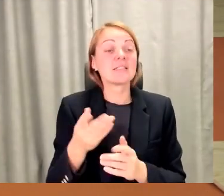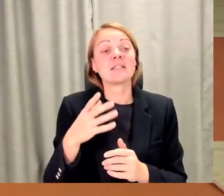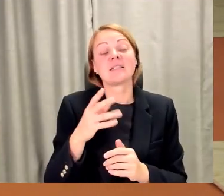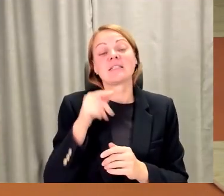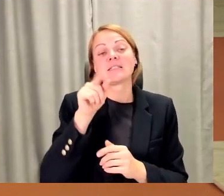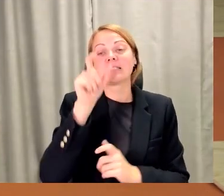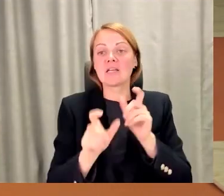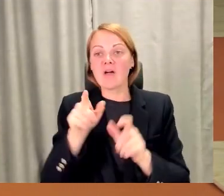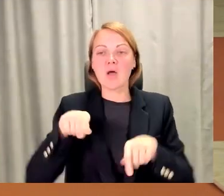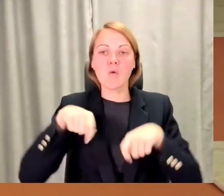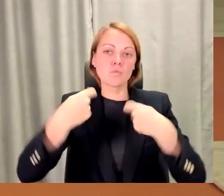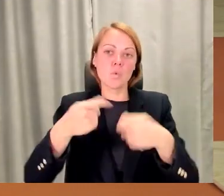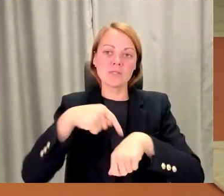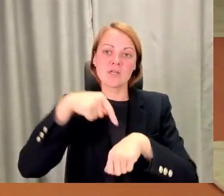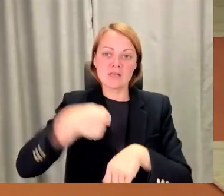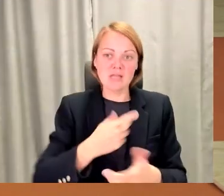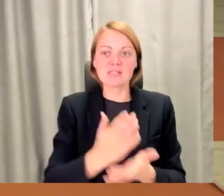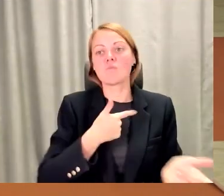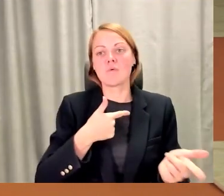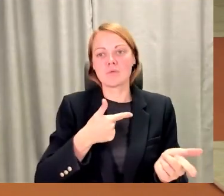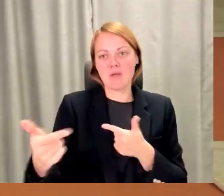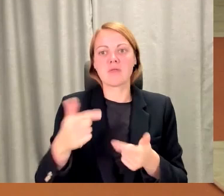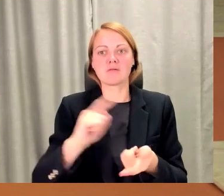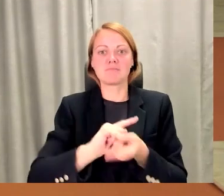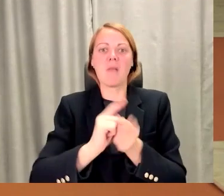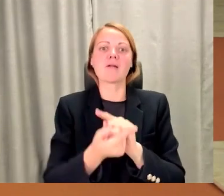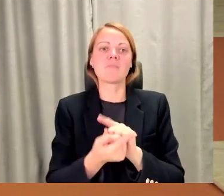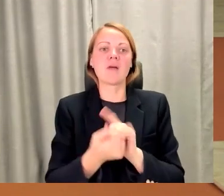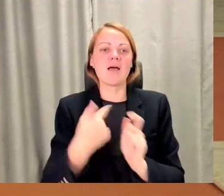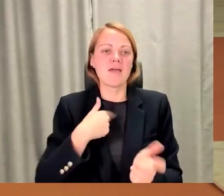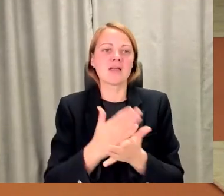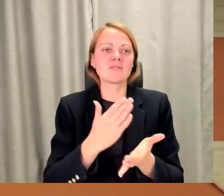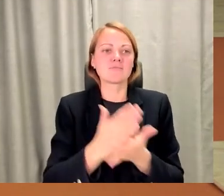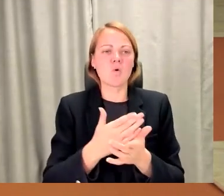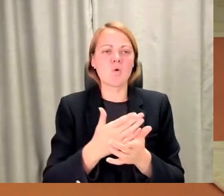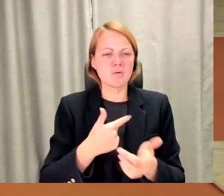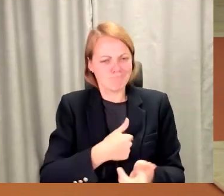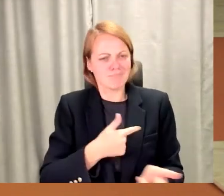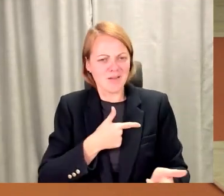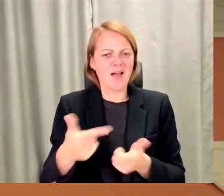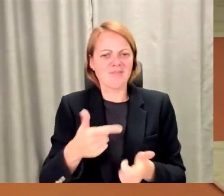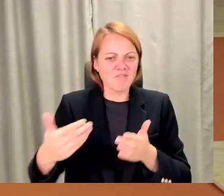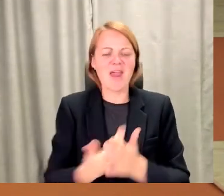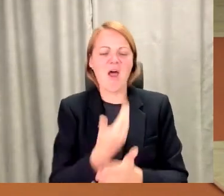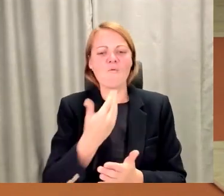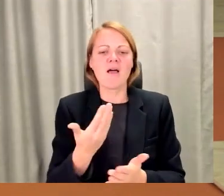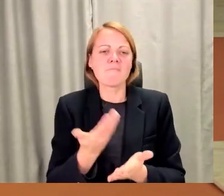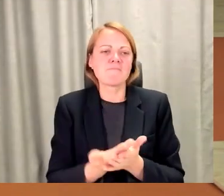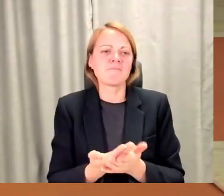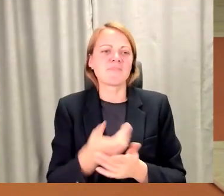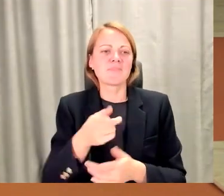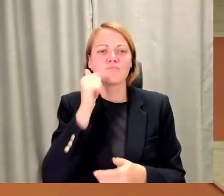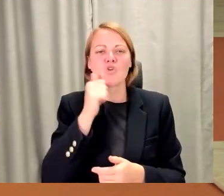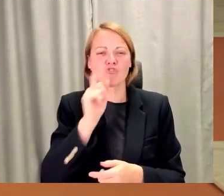gatavs pārmaiņām, esmu gatavs kaut kam jaunam, jo mēs, nu, bieži vien baidamies no kaut kā jauna cevi, ja tas no